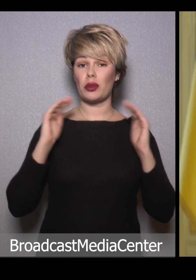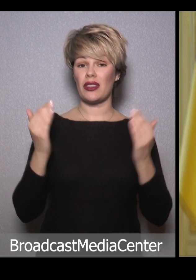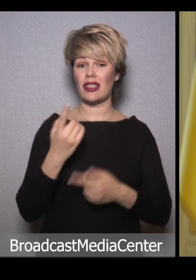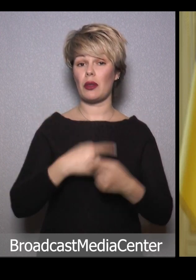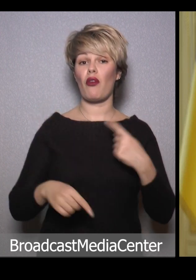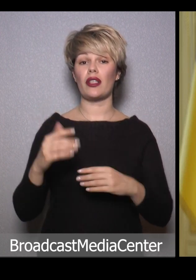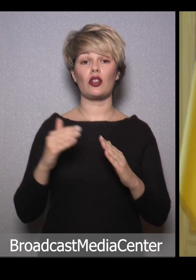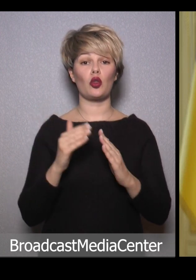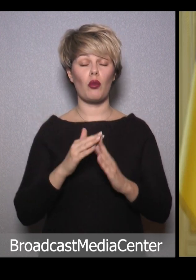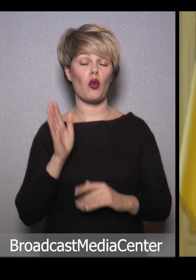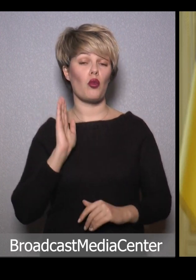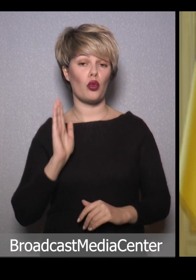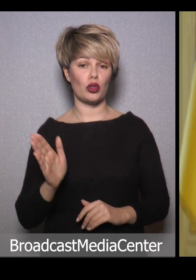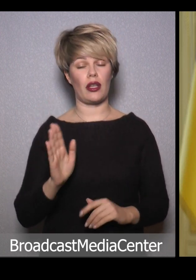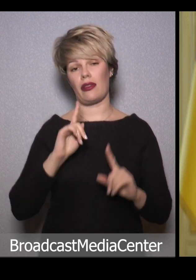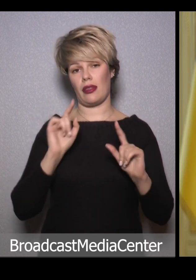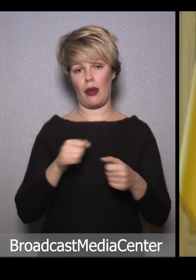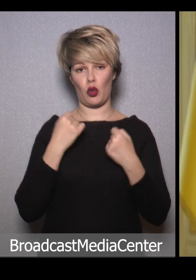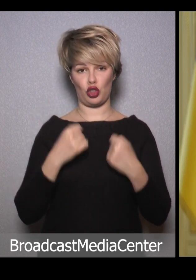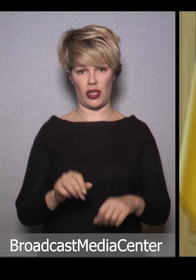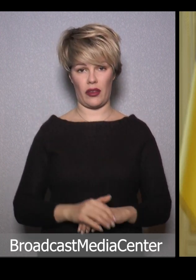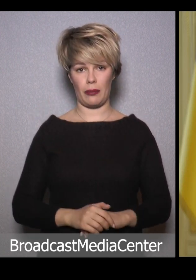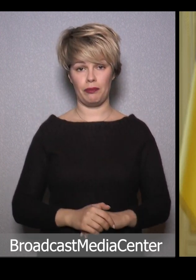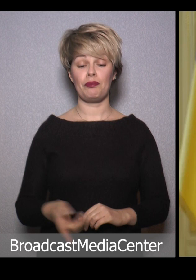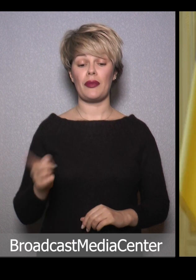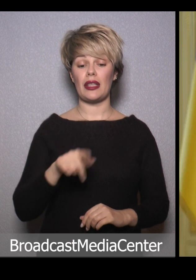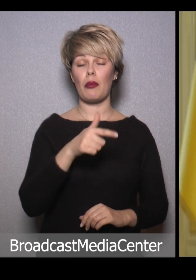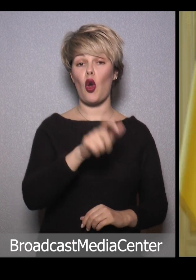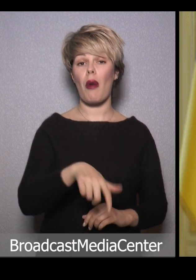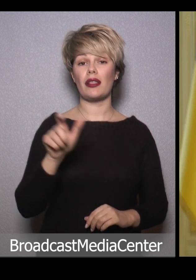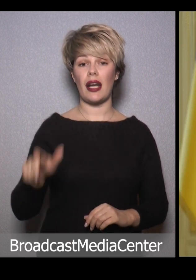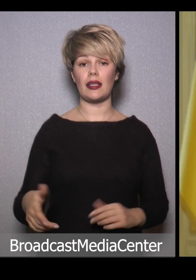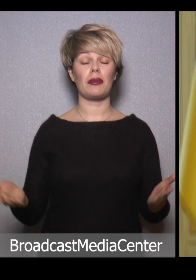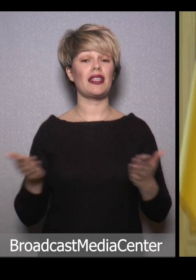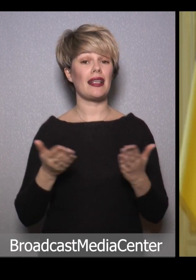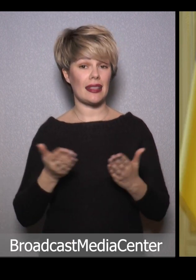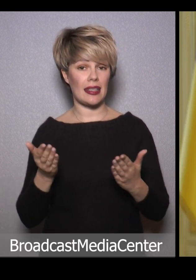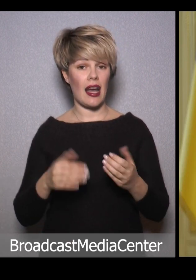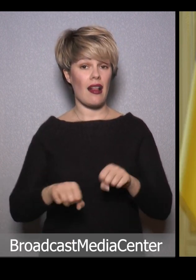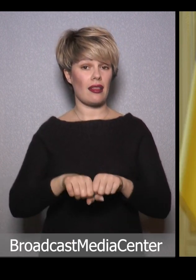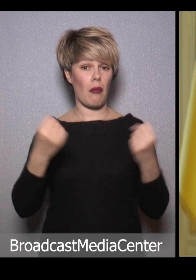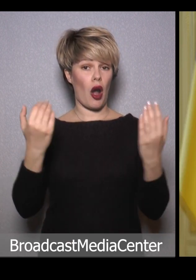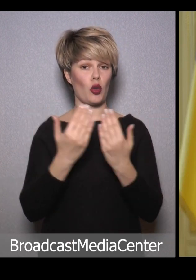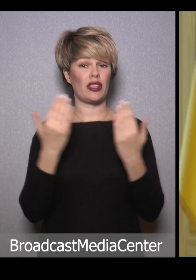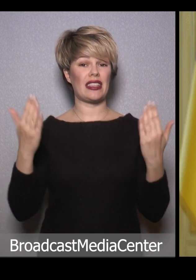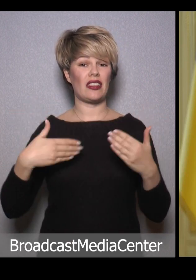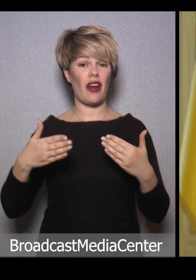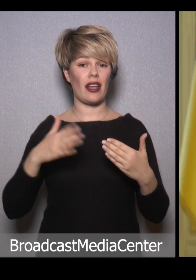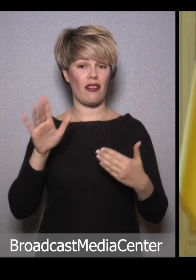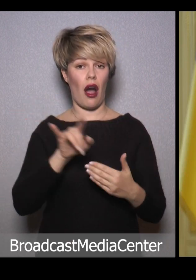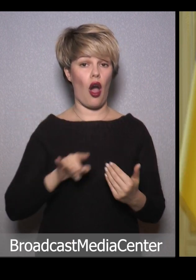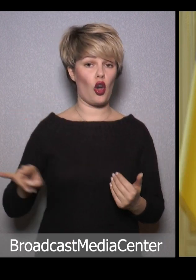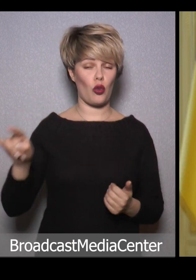повернення додому буде неможливим. А тим громадянам, які ламають двері